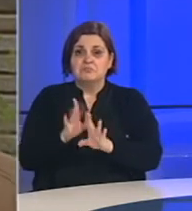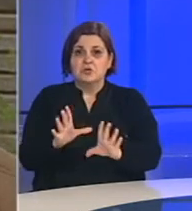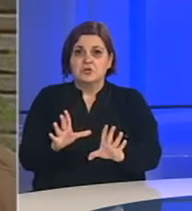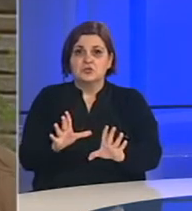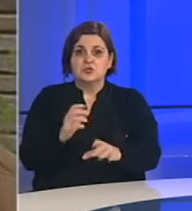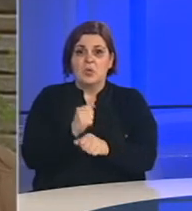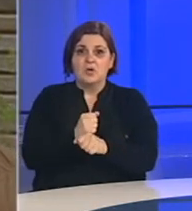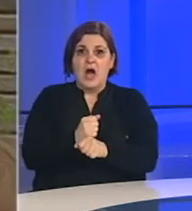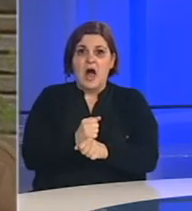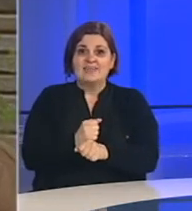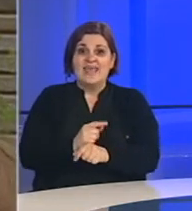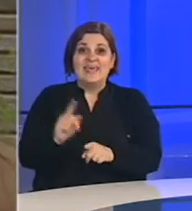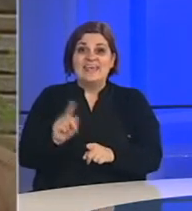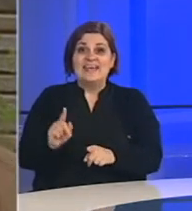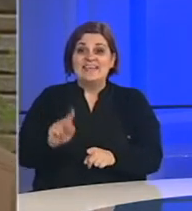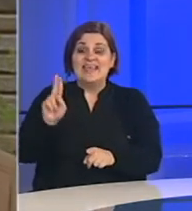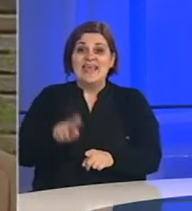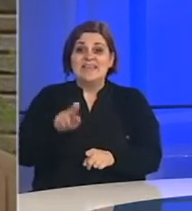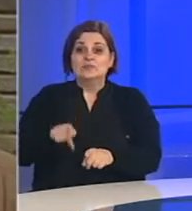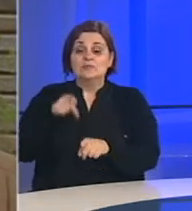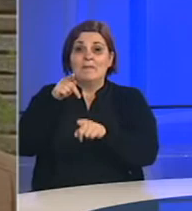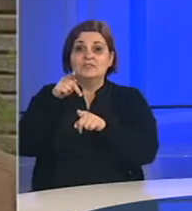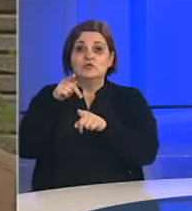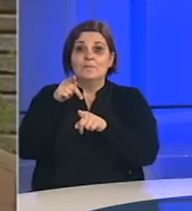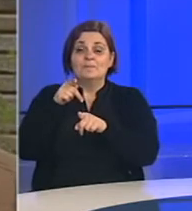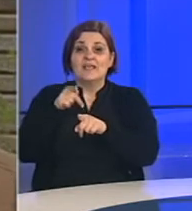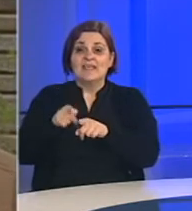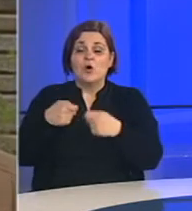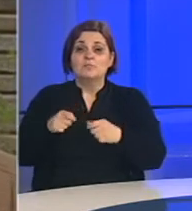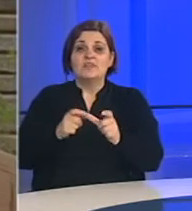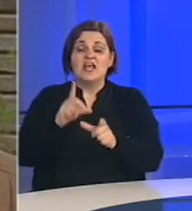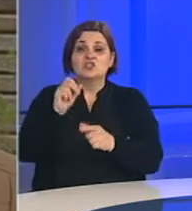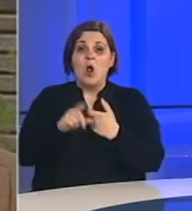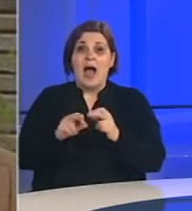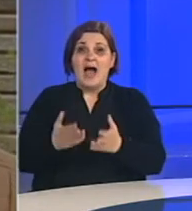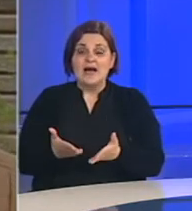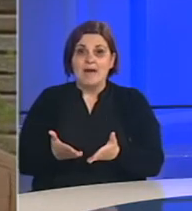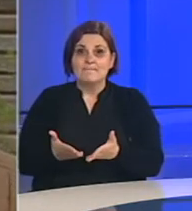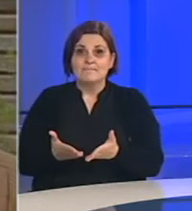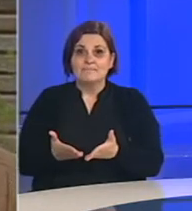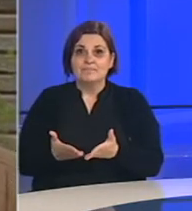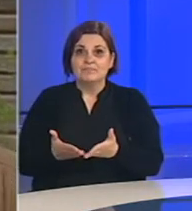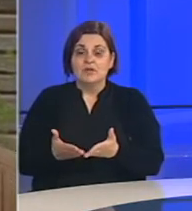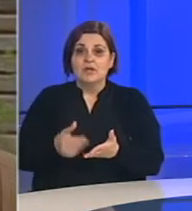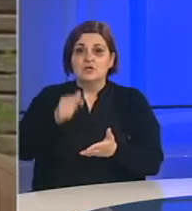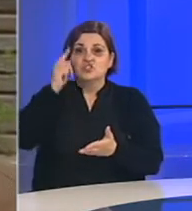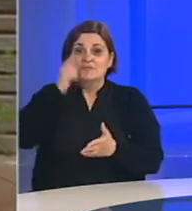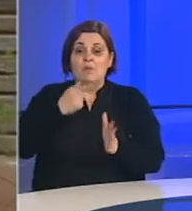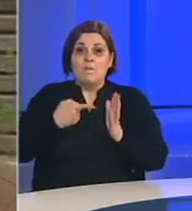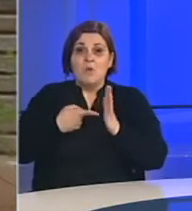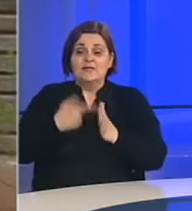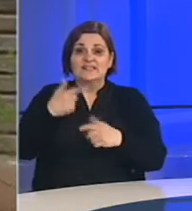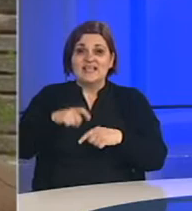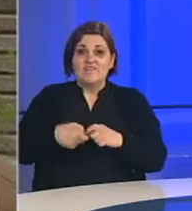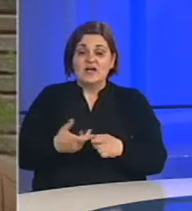reagovala, pa čak nisu s penzijom konkretno gospodina Solaka, čime samo se pokazuje